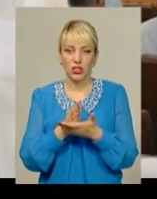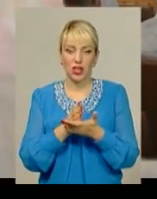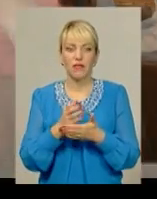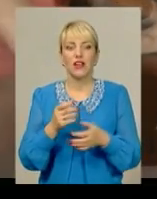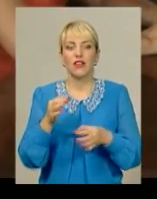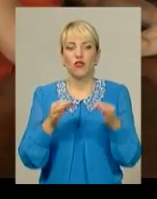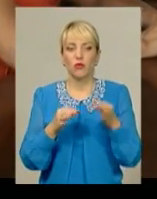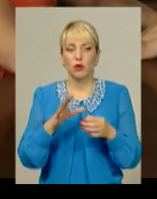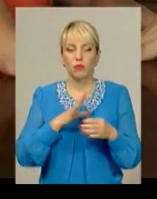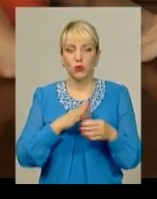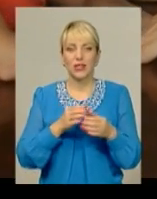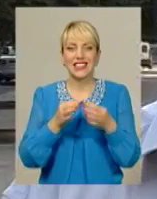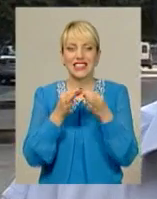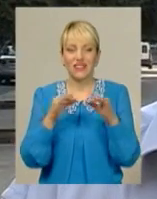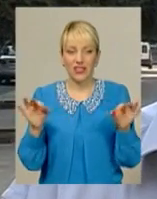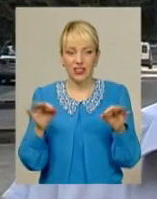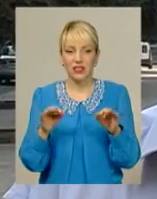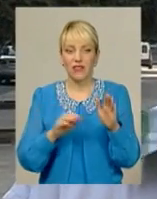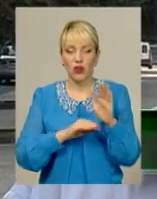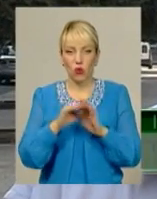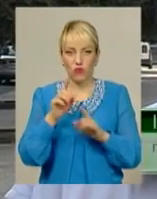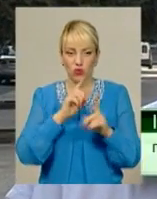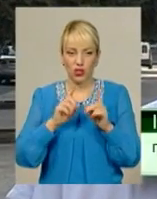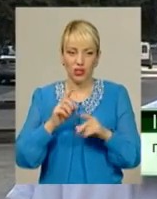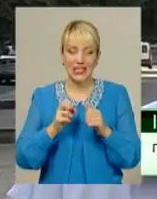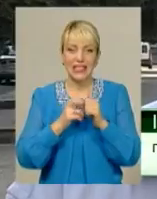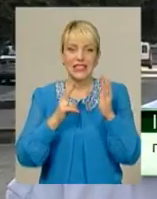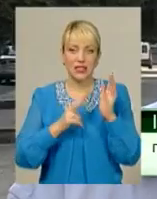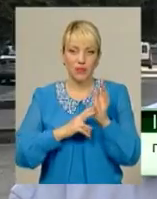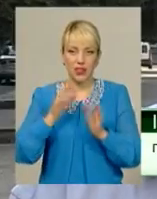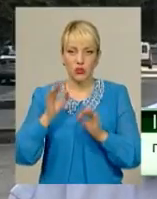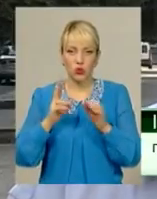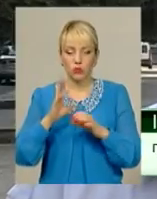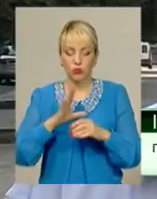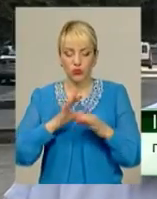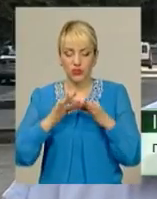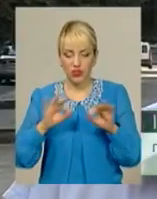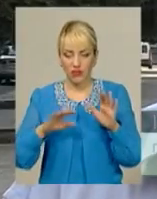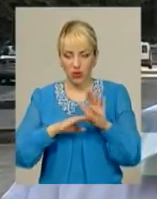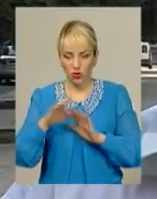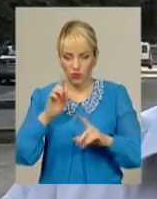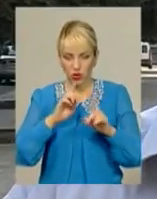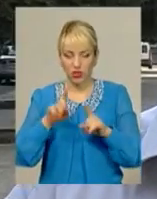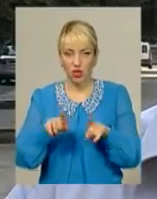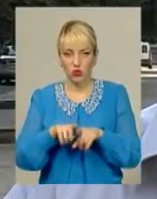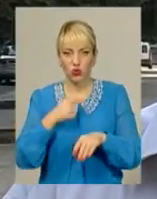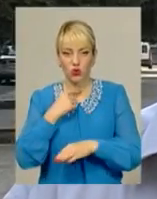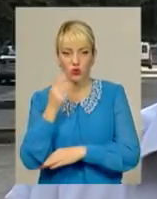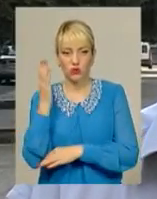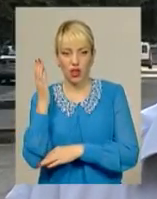звільнені Верховною Радою. Із цих 18 суддів, які були звільнені Верховною Радою, вони також голосували.